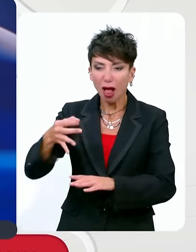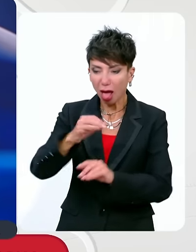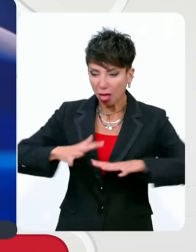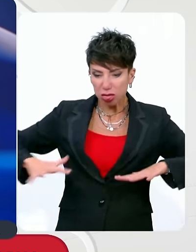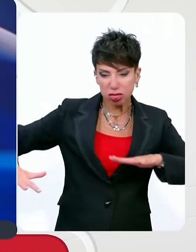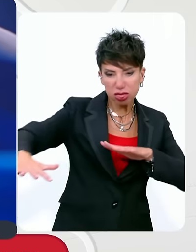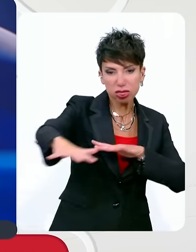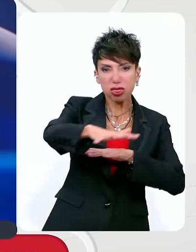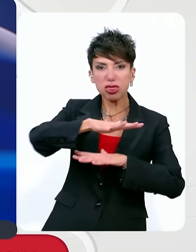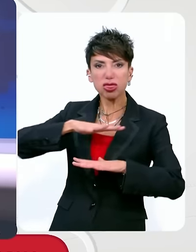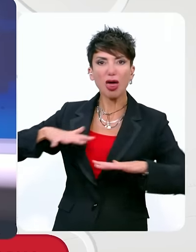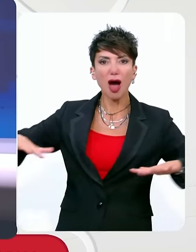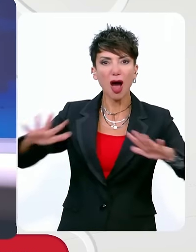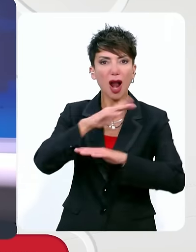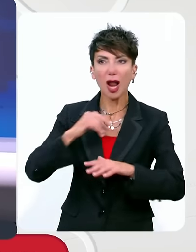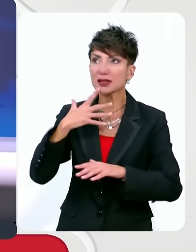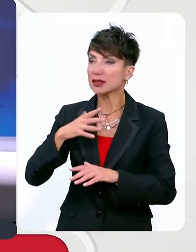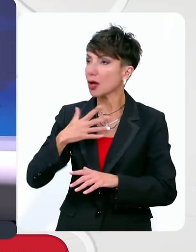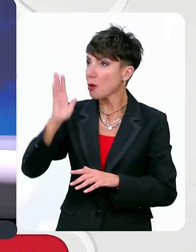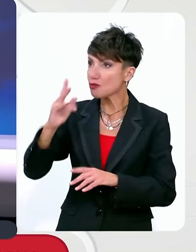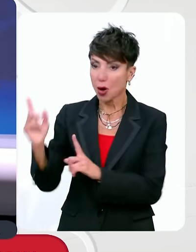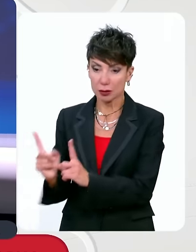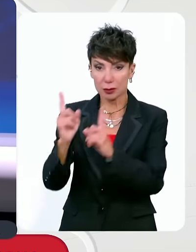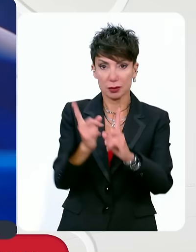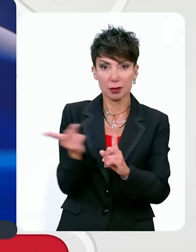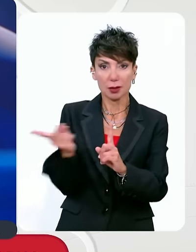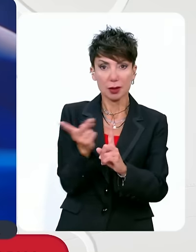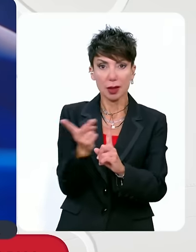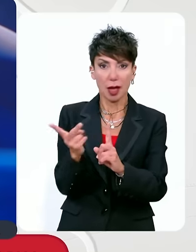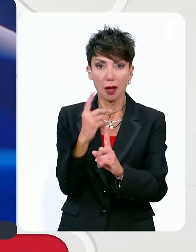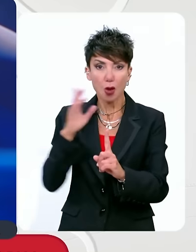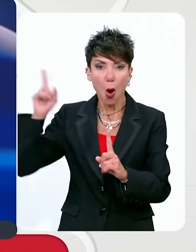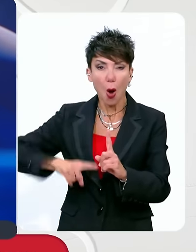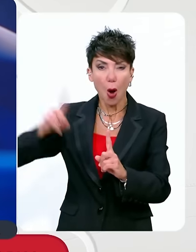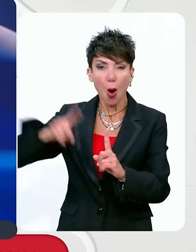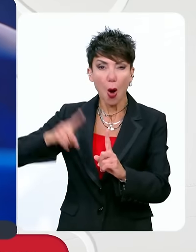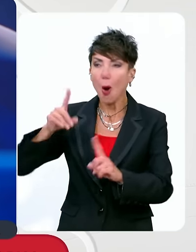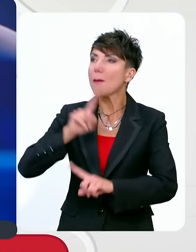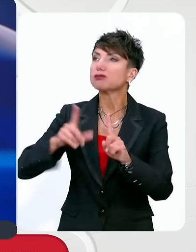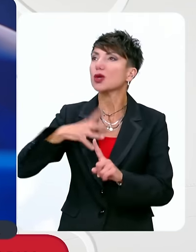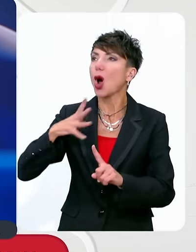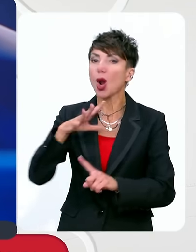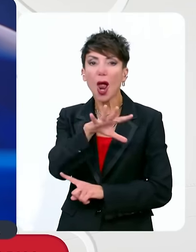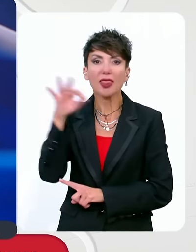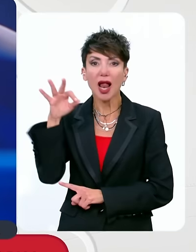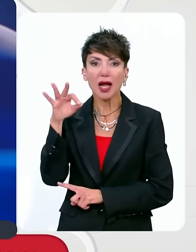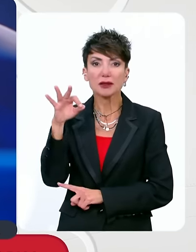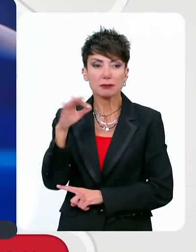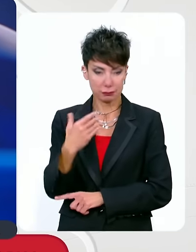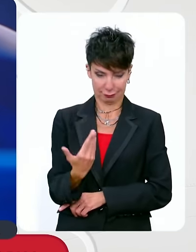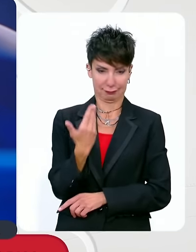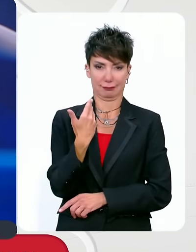να είναι κανείς τις μέρες μας κομμουνιστής. Του το εξηγώ κάθε μέρα, αλλά πού να καταλάβει. Αλλά τώρα να βρεθούμε σε νησί,